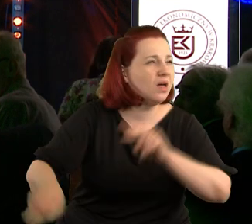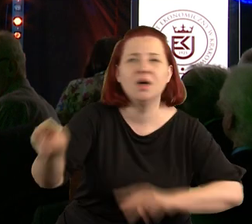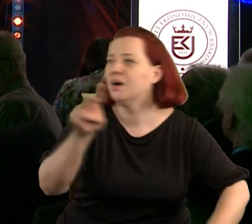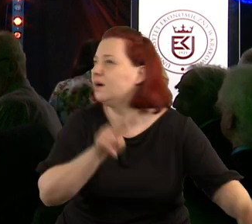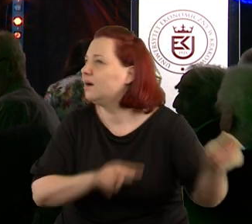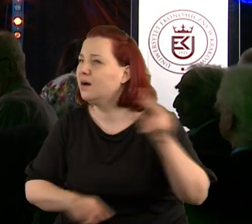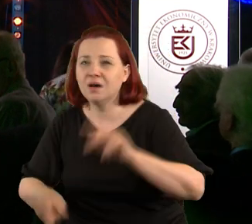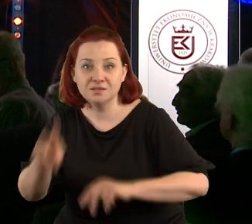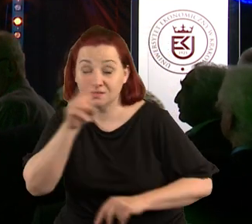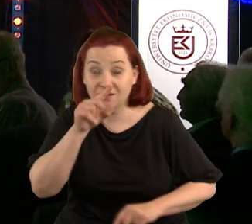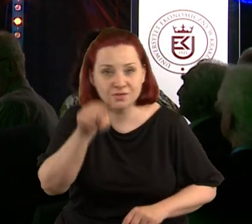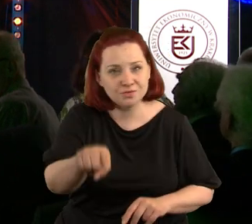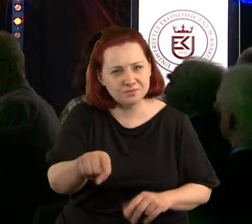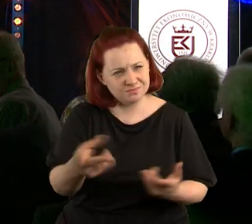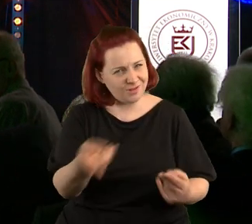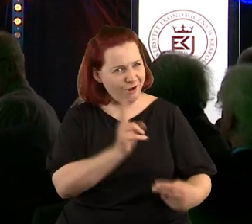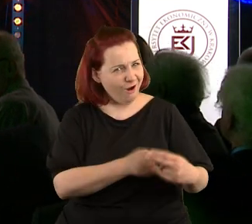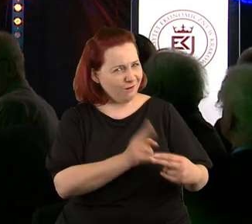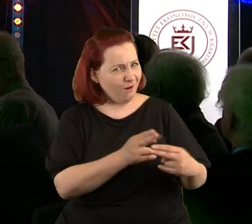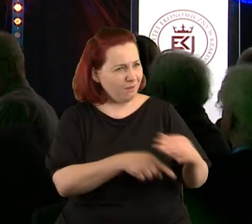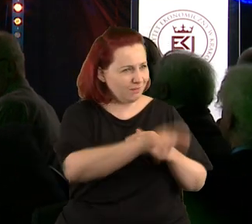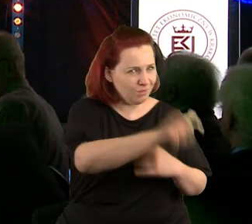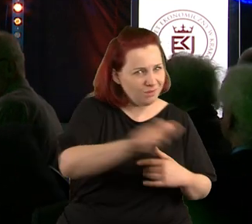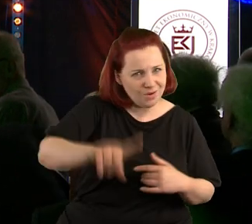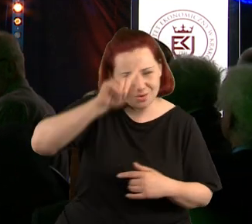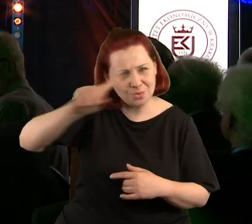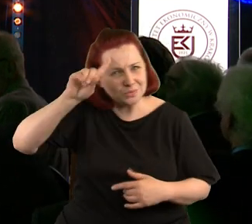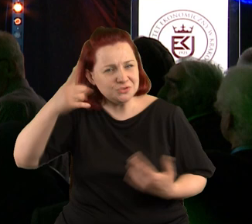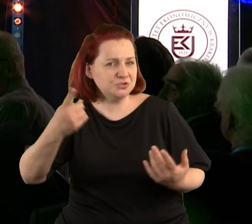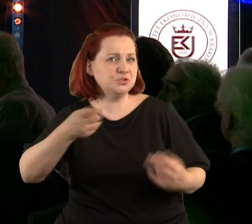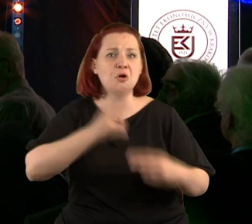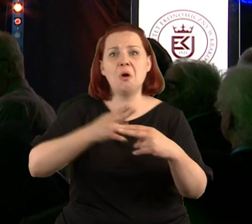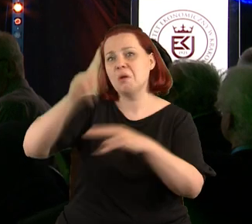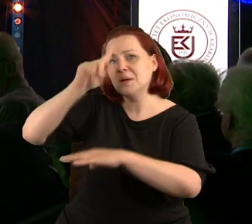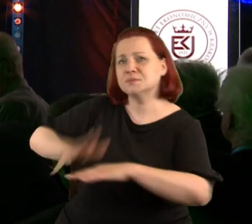Czy to jest jakieś schorzenie jednostkowe? Czy to jest choroba cywilizacji?